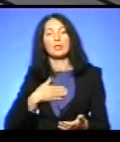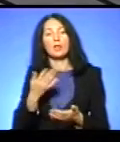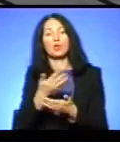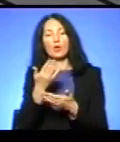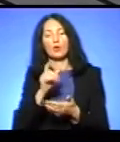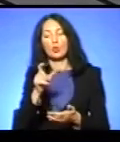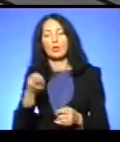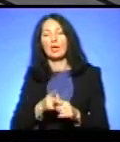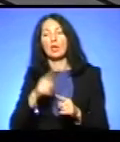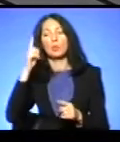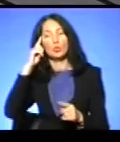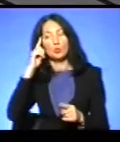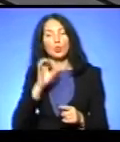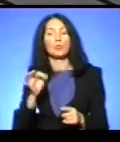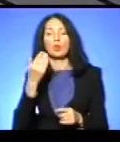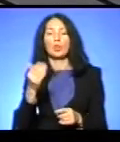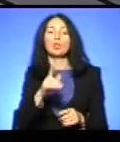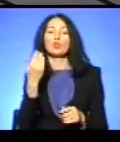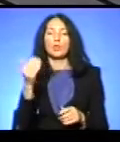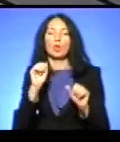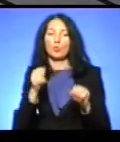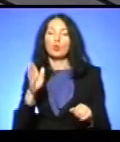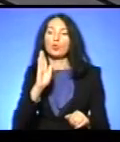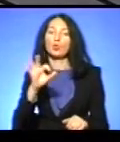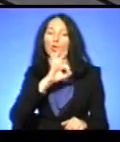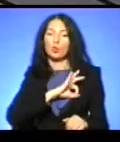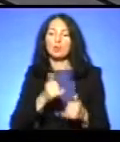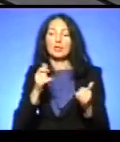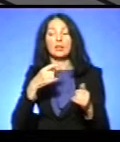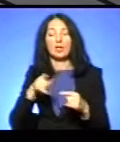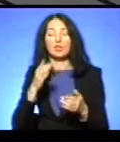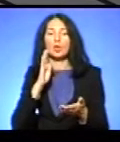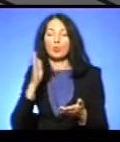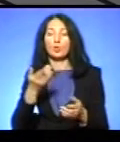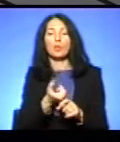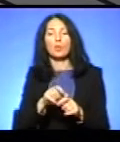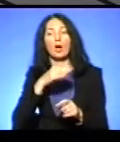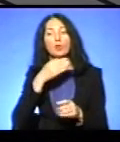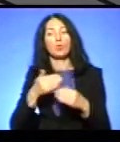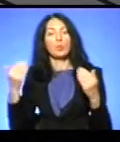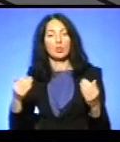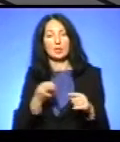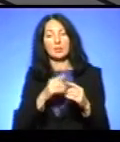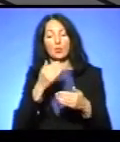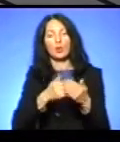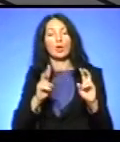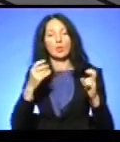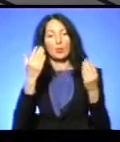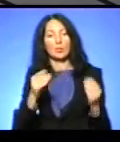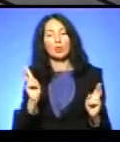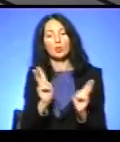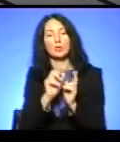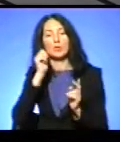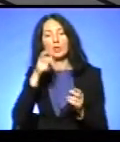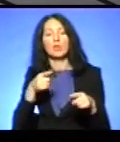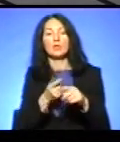людей, які подумають про те, що вони можуть бути корисні іншим, стане набагато більше. Це була програма «Тема дня», зустрінемося завтра у цій же порі, будемо говорити